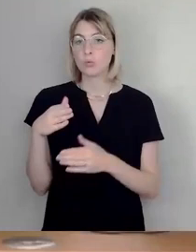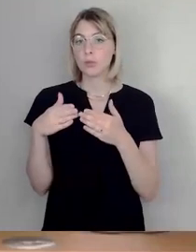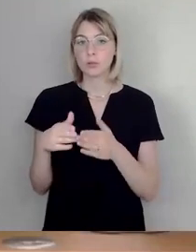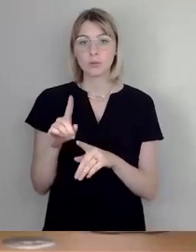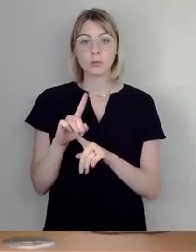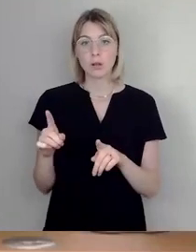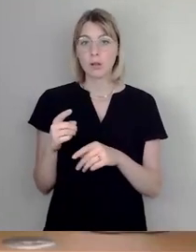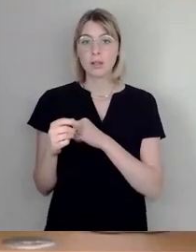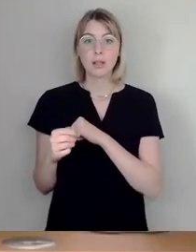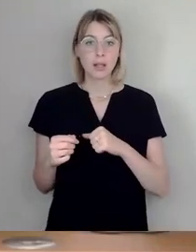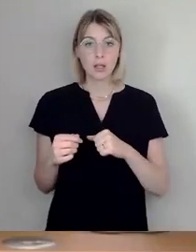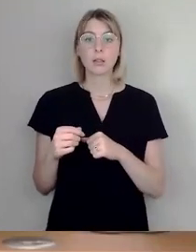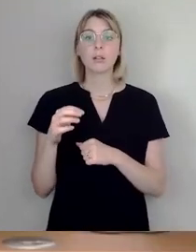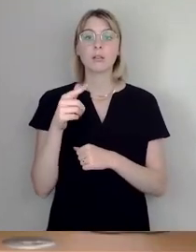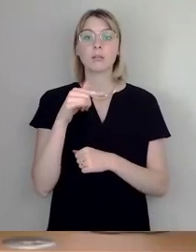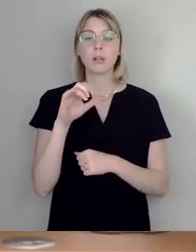Wirz? Bitteschön.